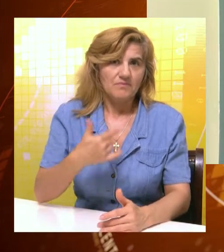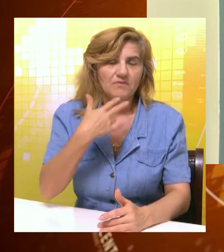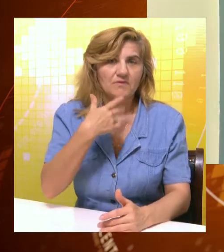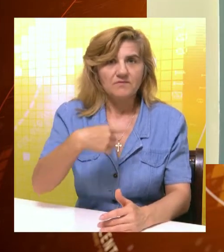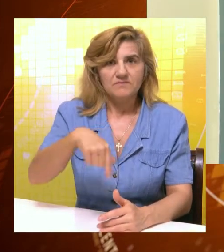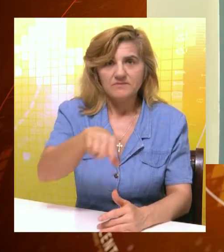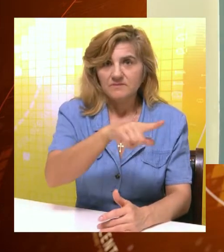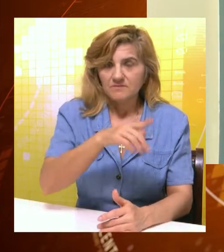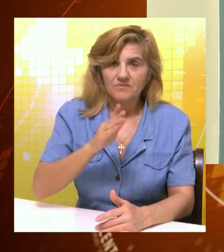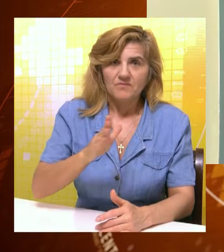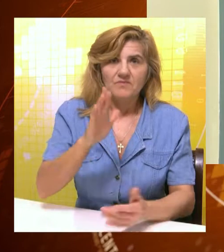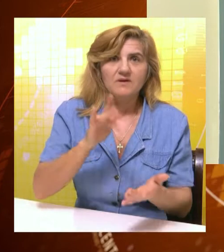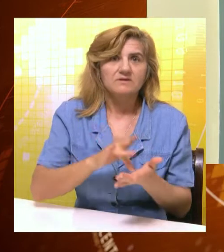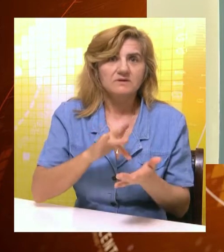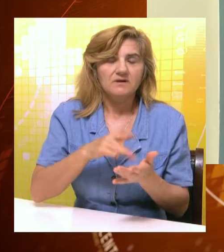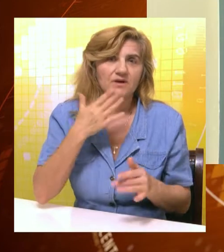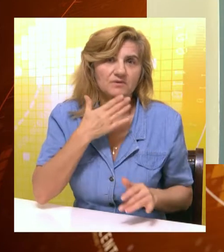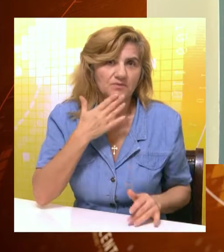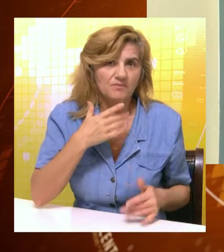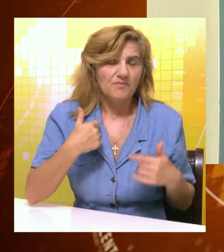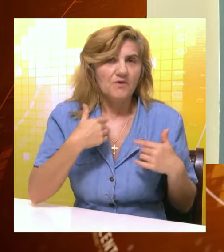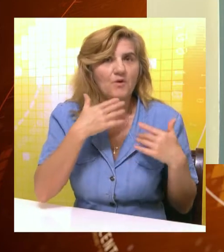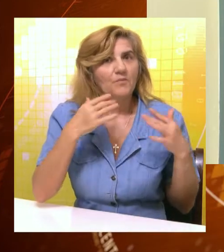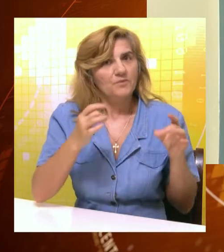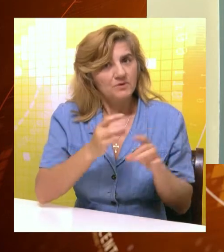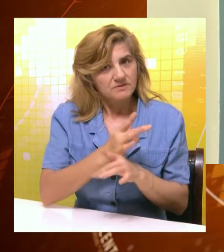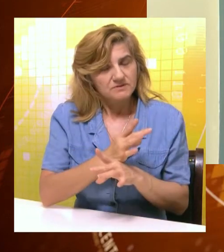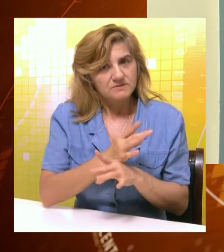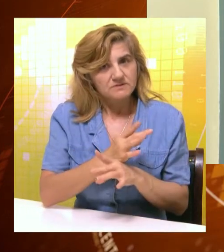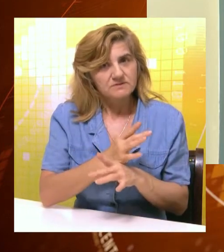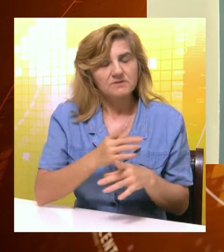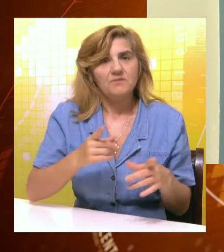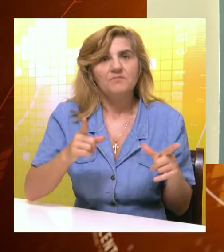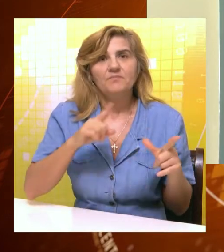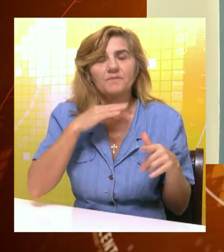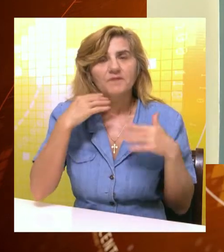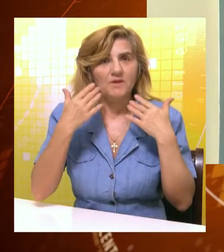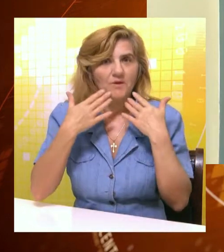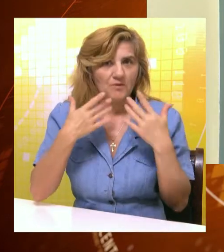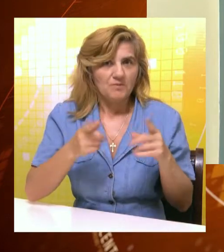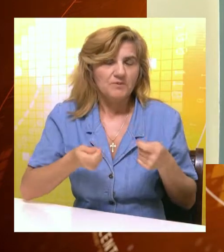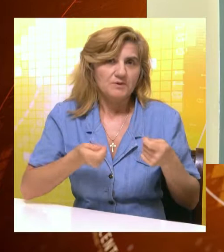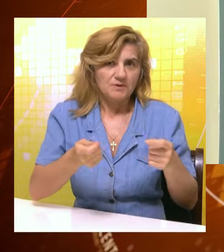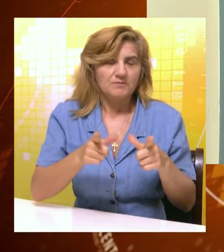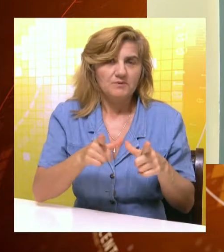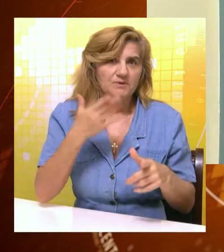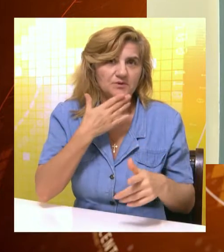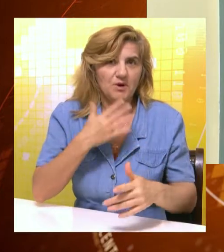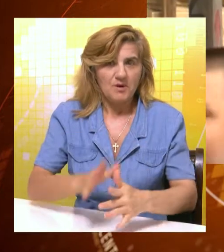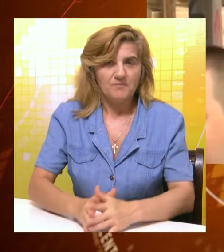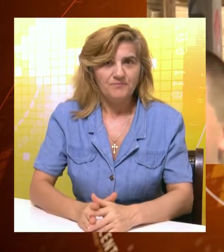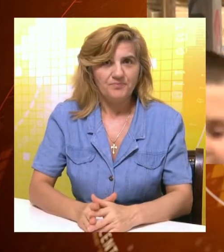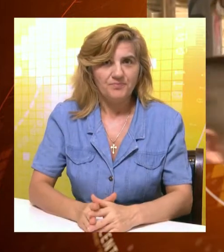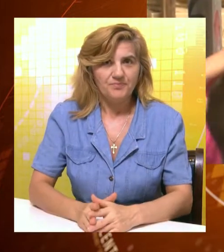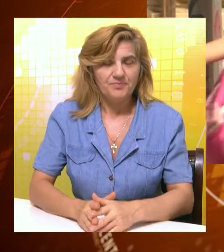iskoristila priliku da svim budućim srednjoškolcima poželim puno sreće u radu i puno uspeha pri upisivanju željenih